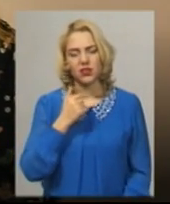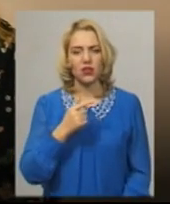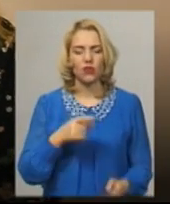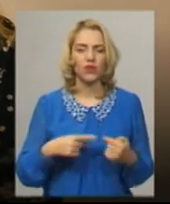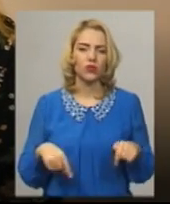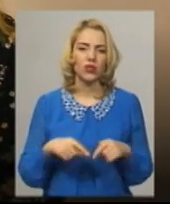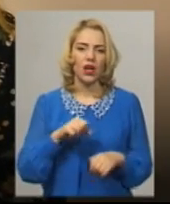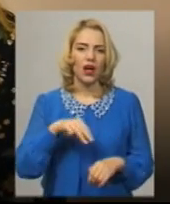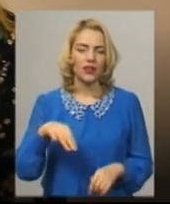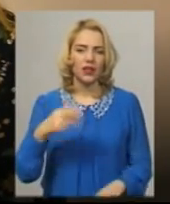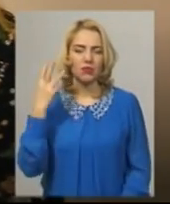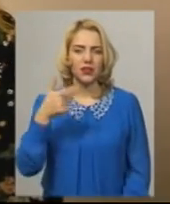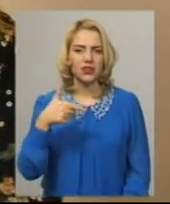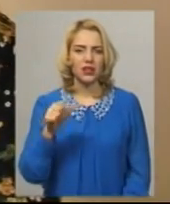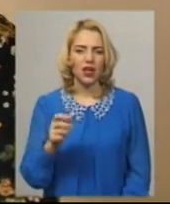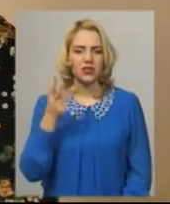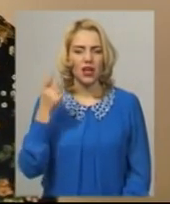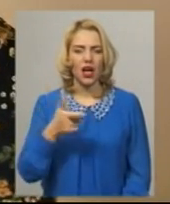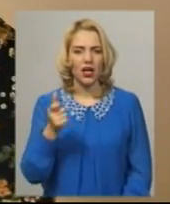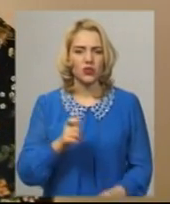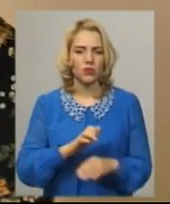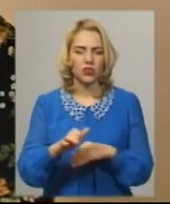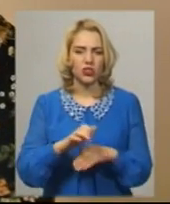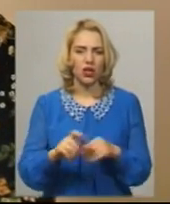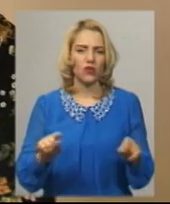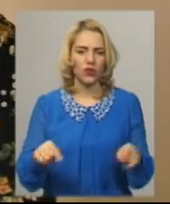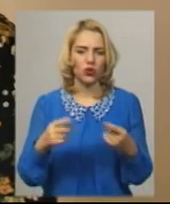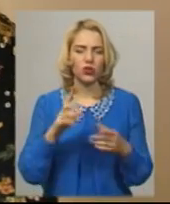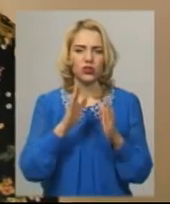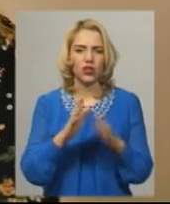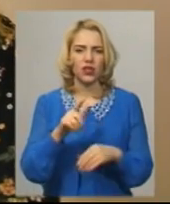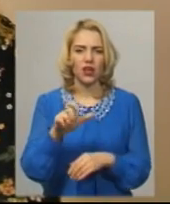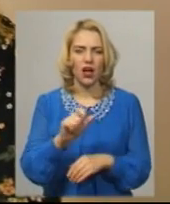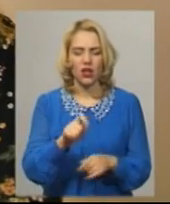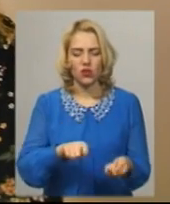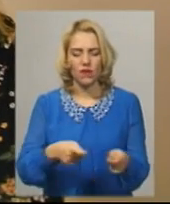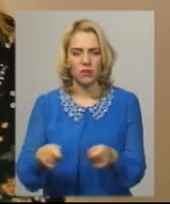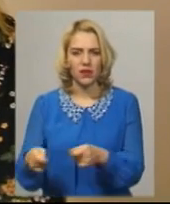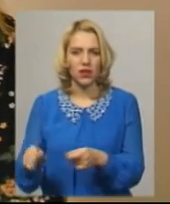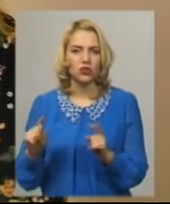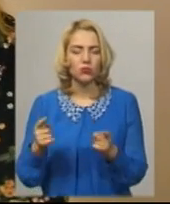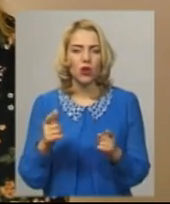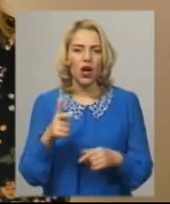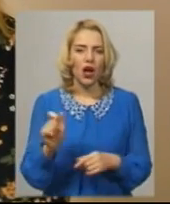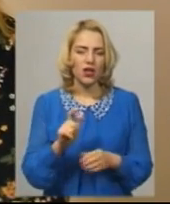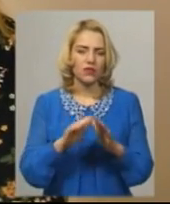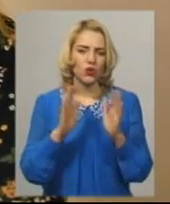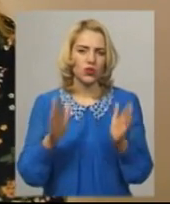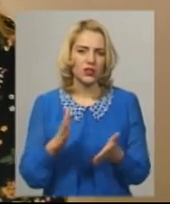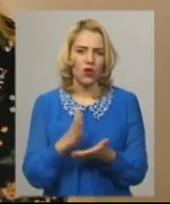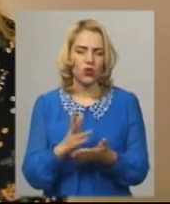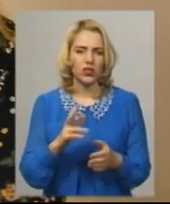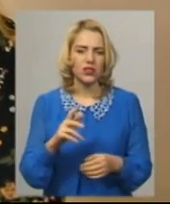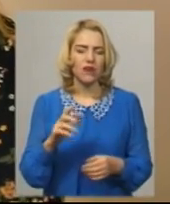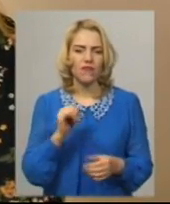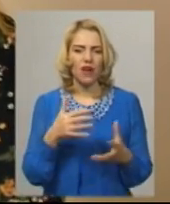Красилівського відділення АТ «Хмельницькгаз» газопостачання відновлено, але до газової плити, оскільки газовий котел знаходиться